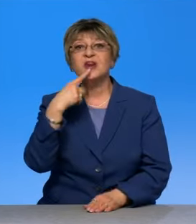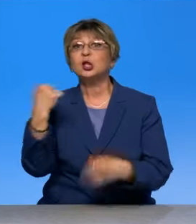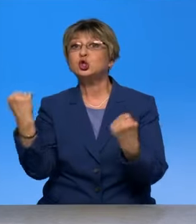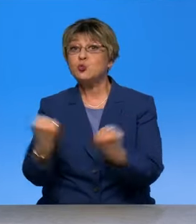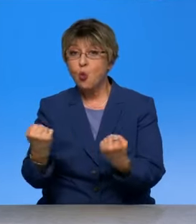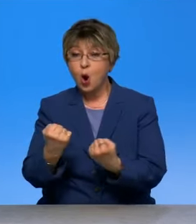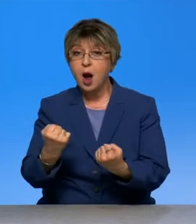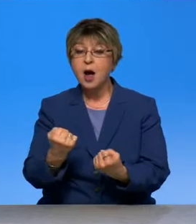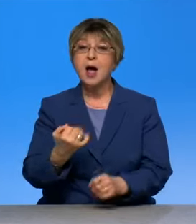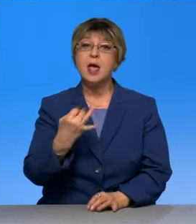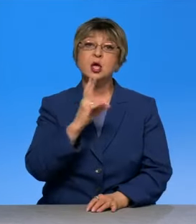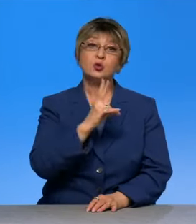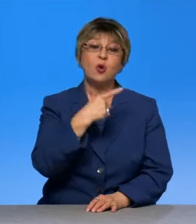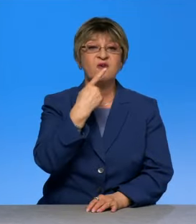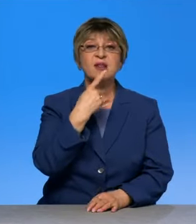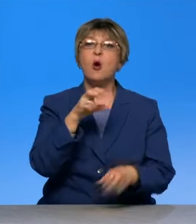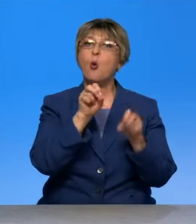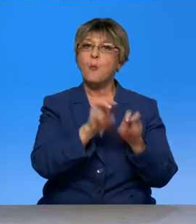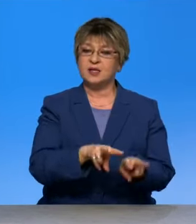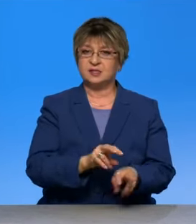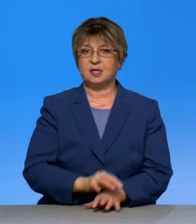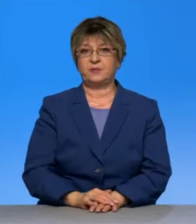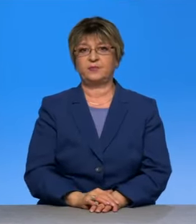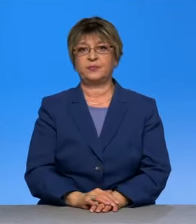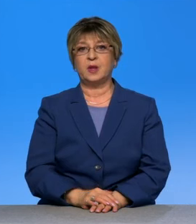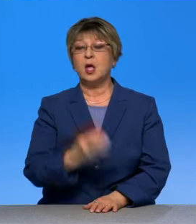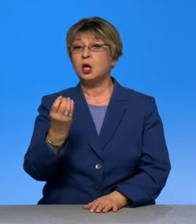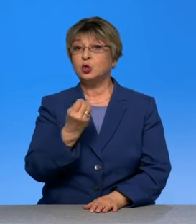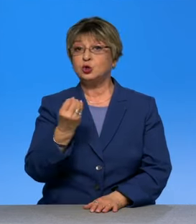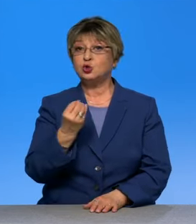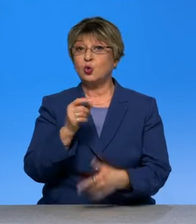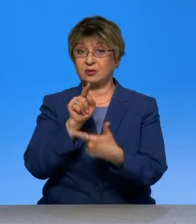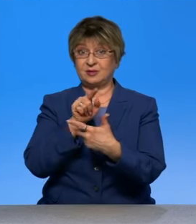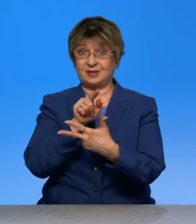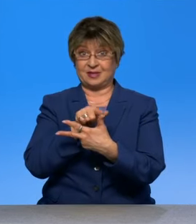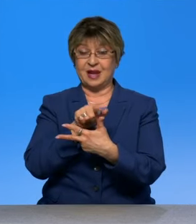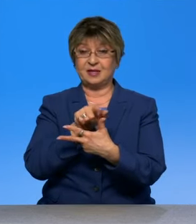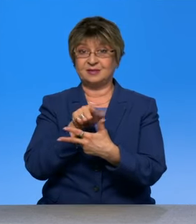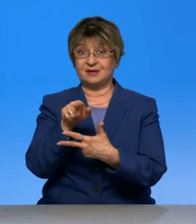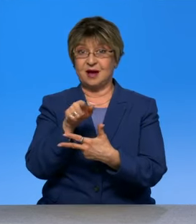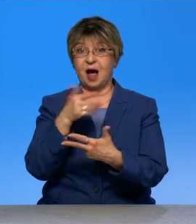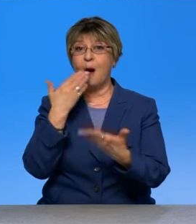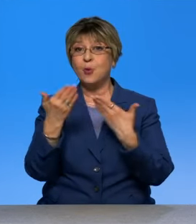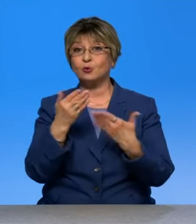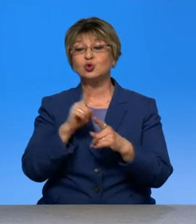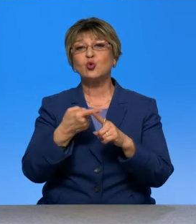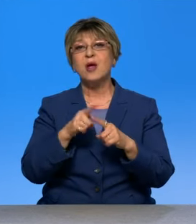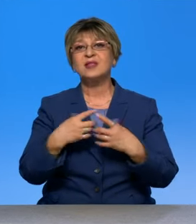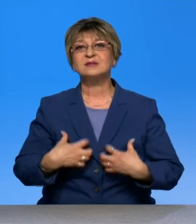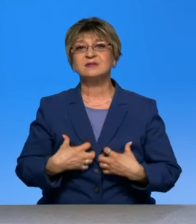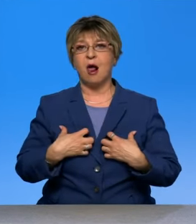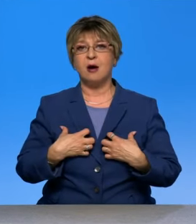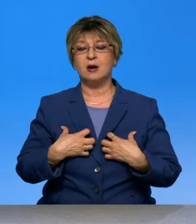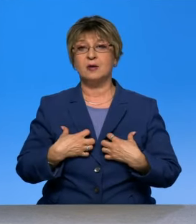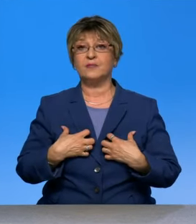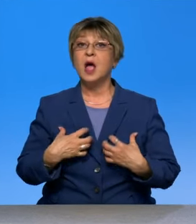мнение, которое действительно опасно. И третий, вот тоже из опроса от слушателей, что это страх. А